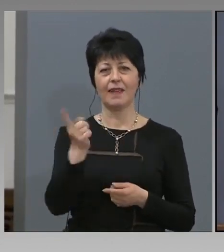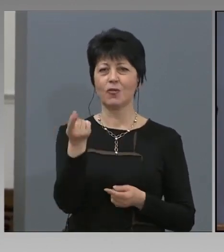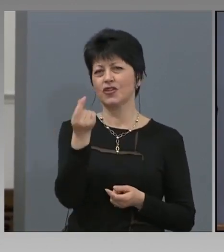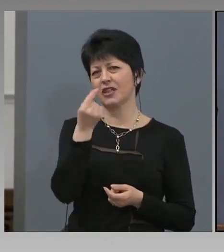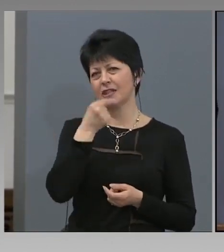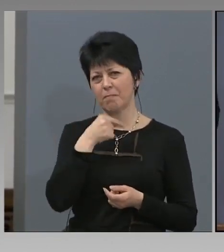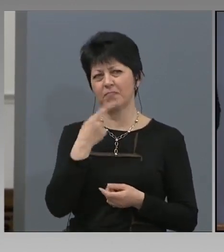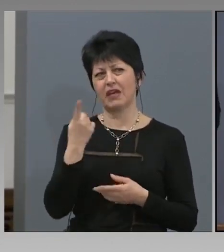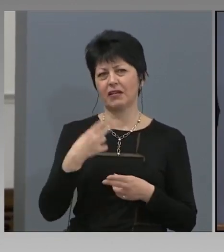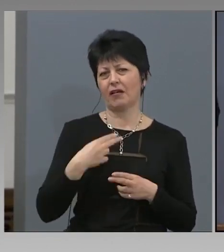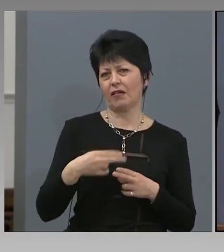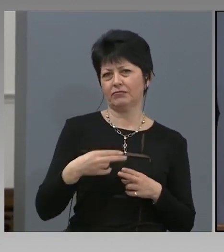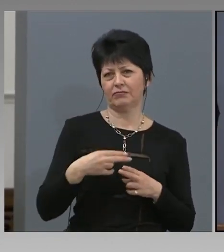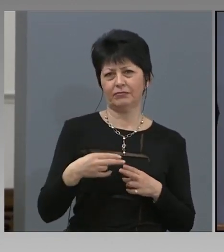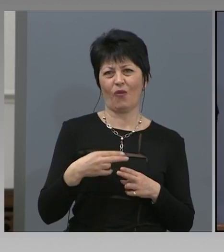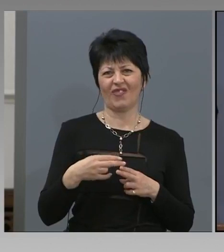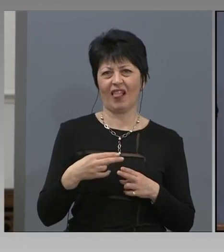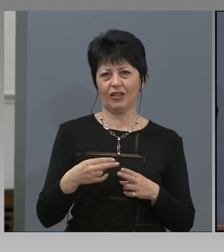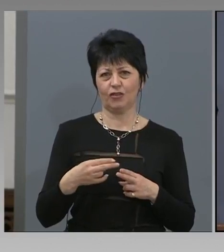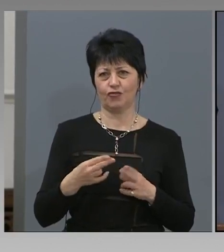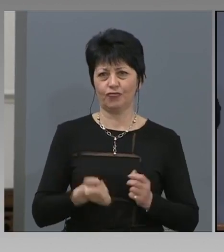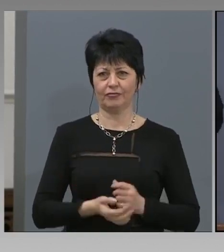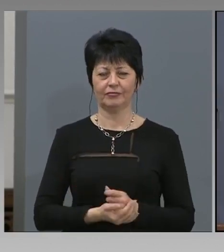Така, втория ви въпрос какъв беше?